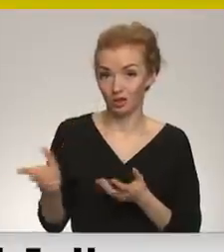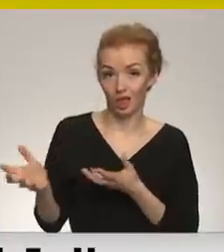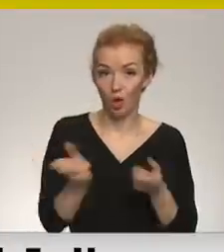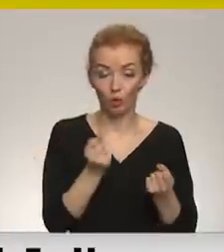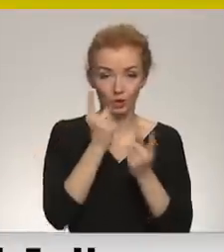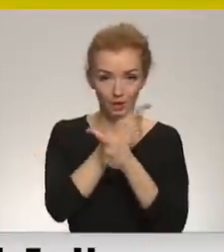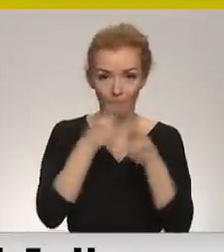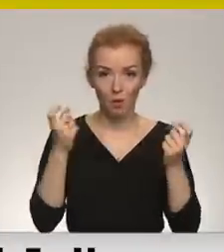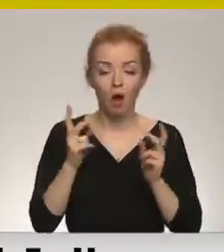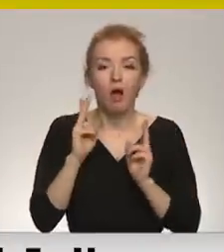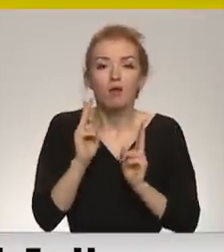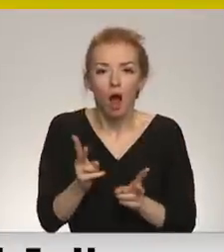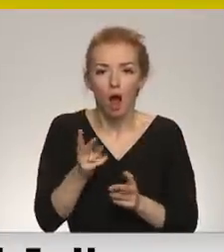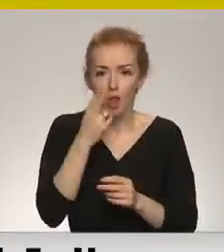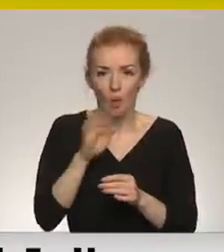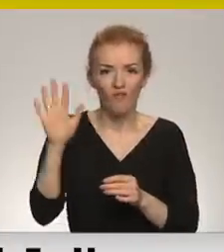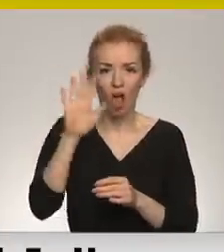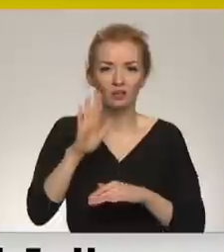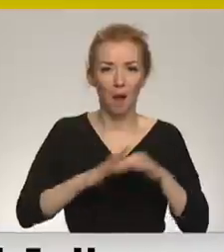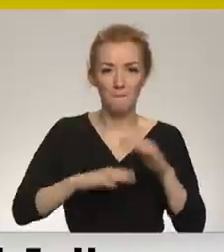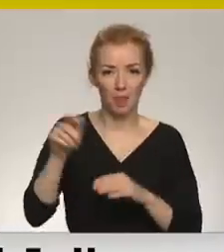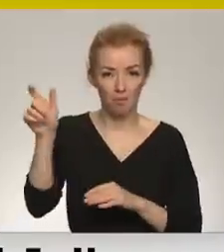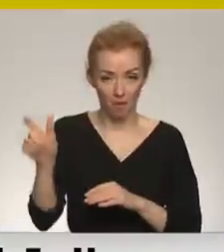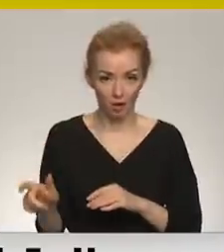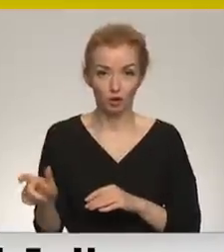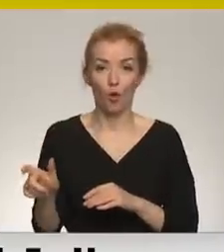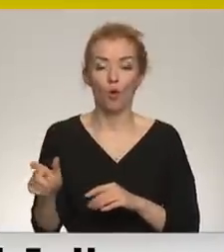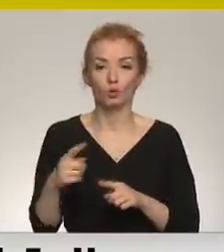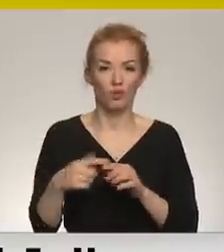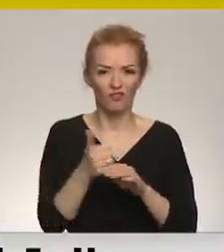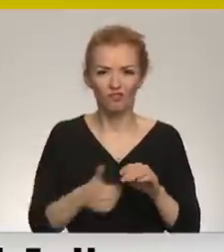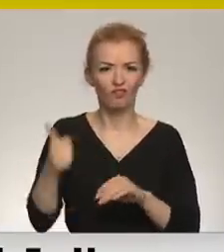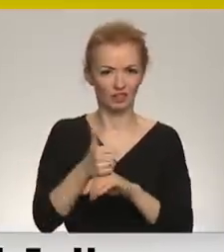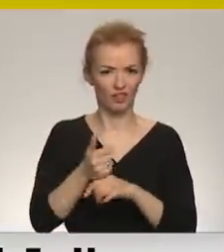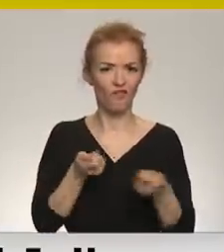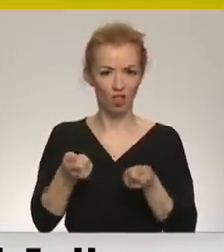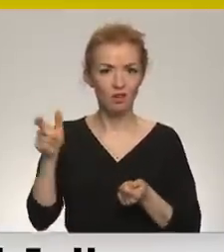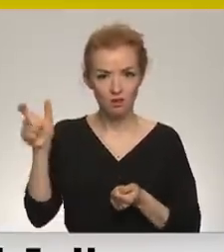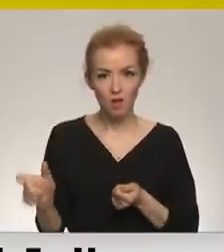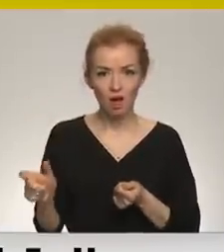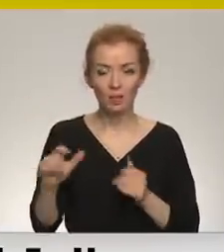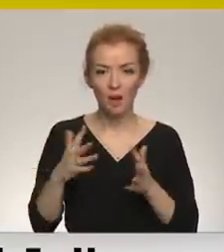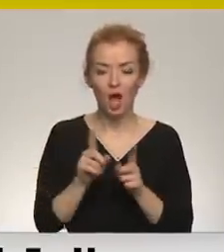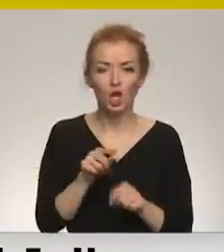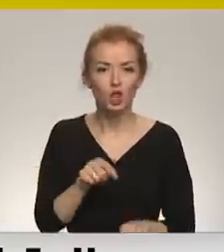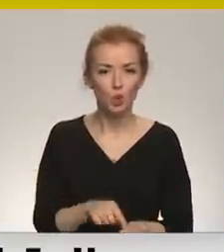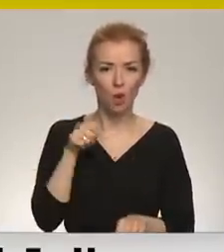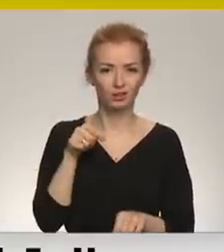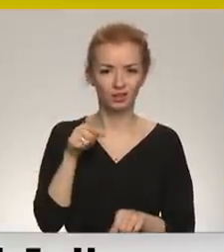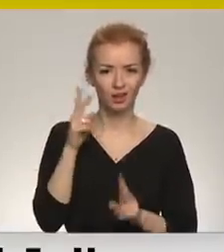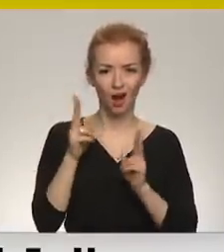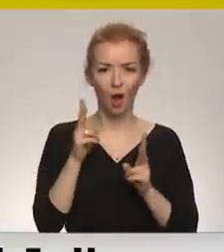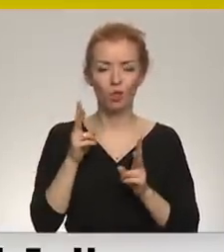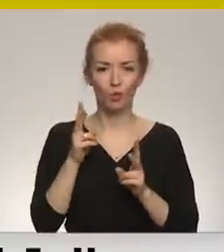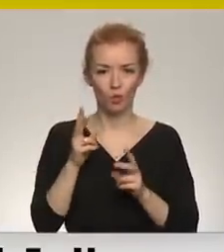informāciju, kā no valsts samatpersonas un šajā brīdī arī virsvadītāji, bet arī šo noskaņu, ko mēs saucam par